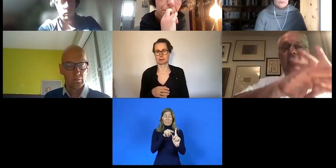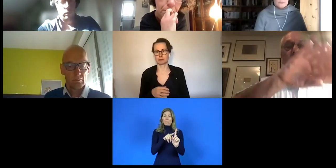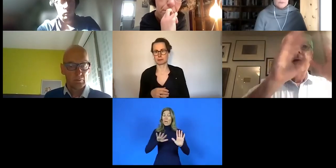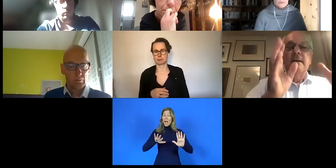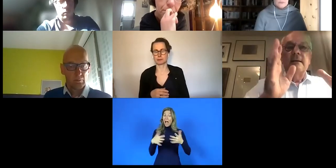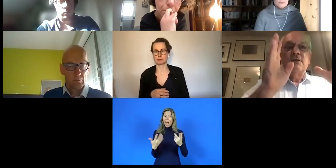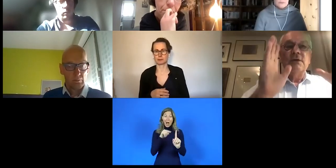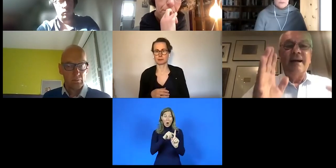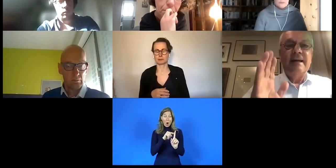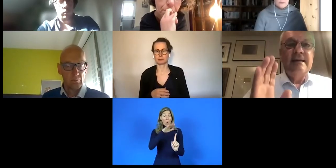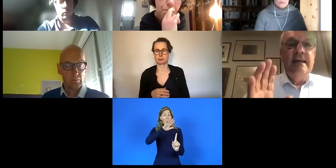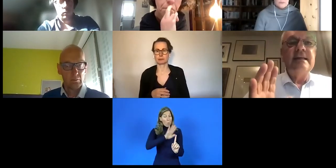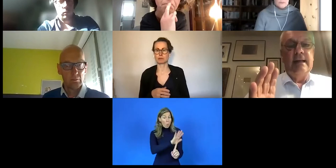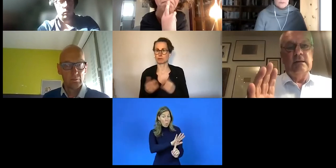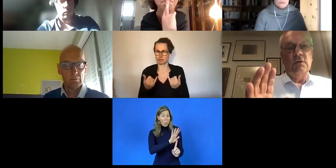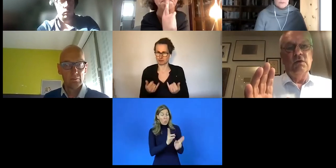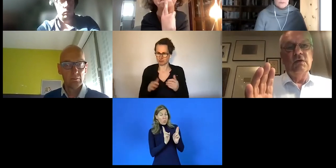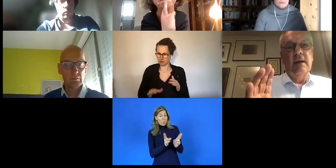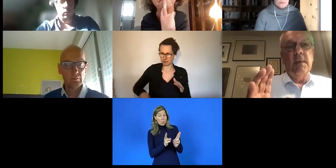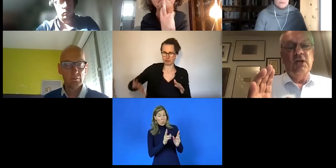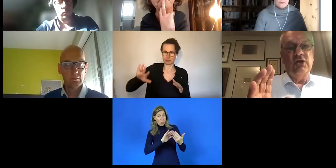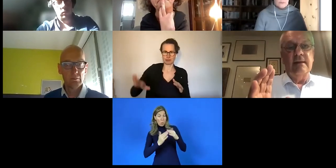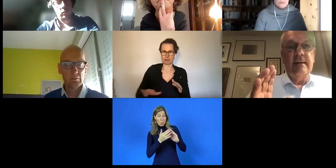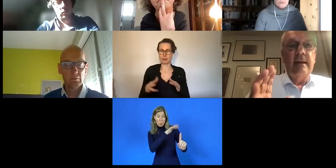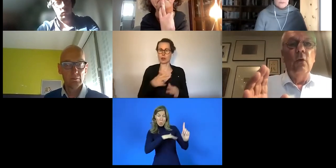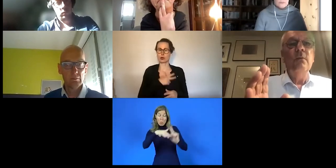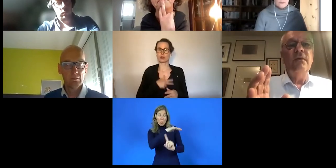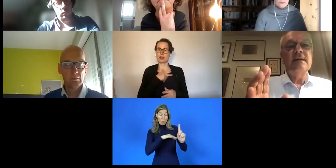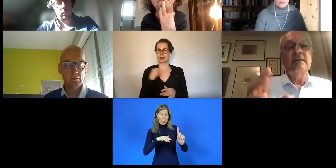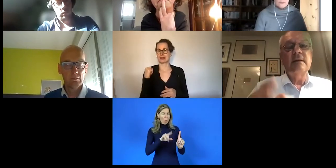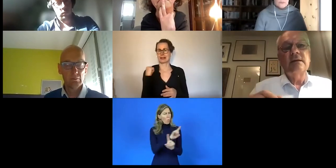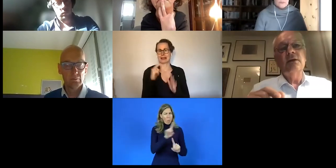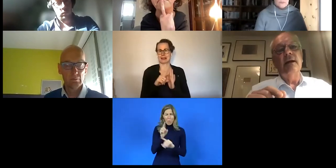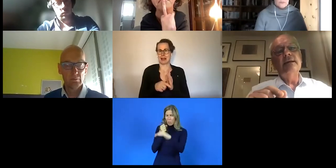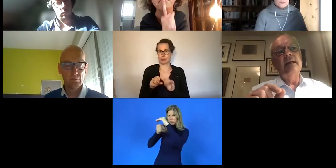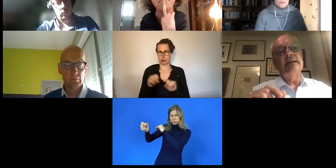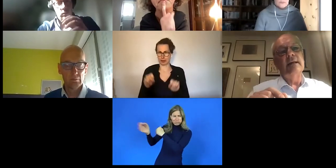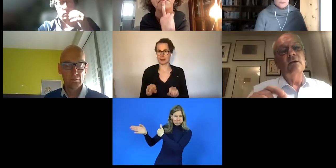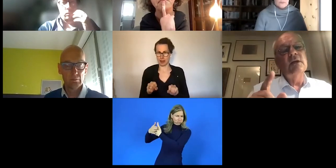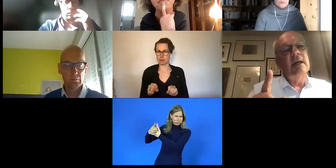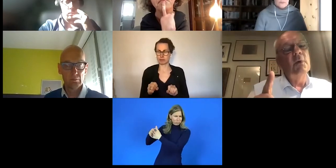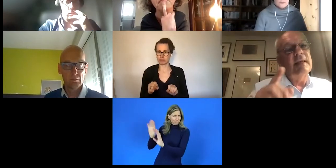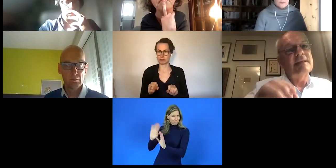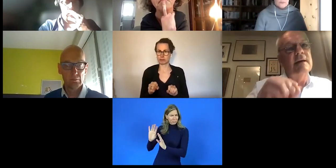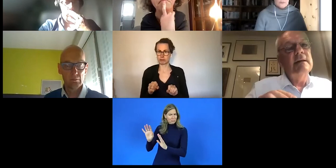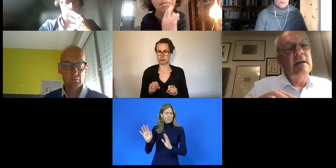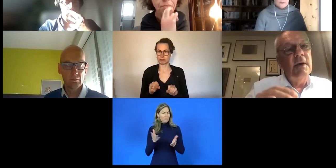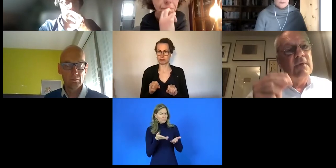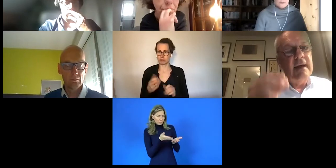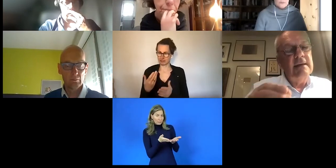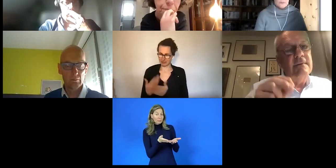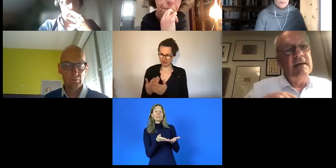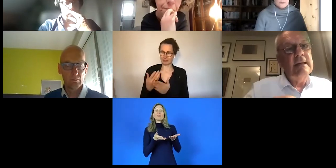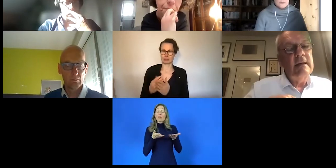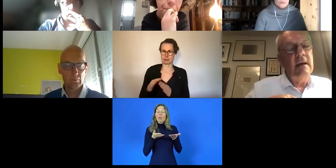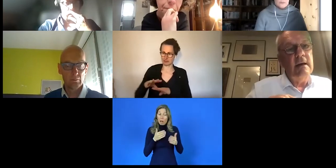ein soziales Dienstleistungssystem entstanden, ein umfassendes soziales Dienstleistungssystem. Und das halte ich einmal